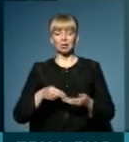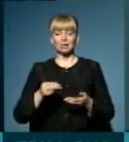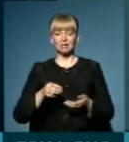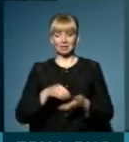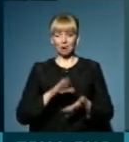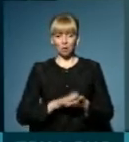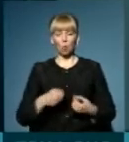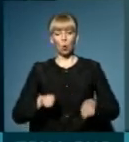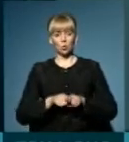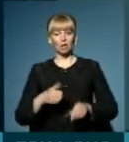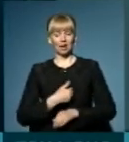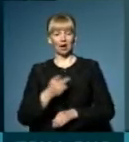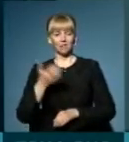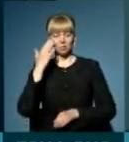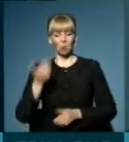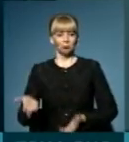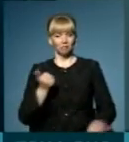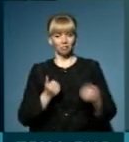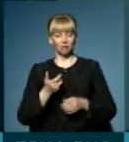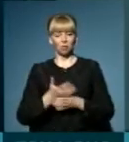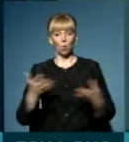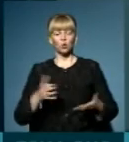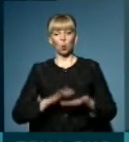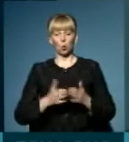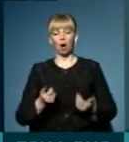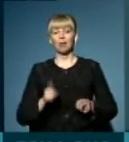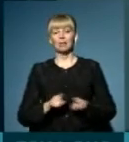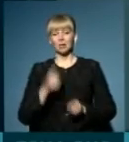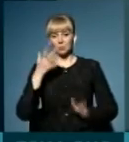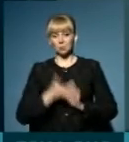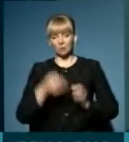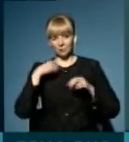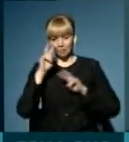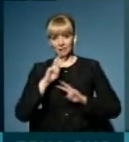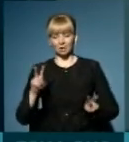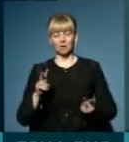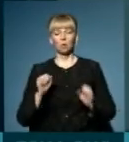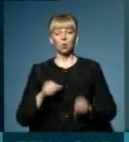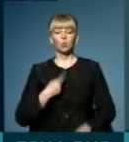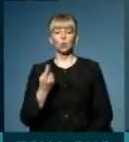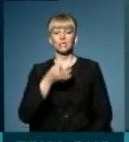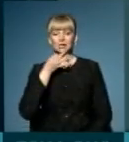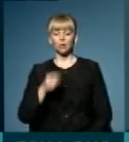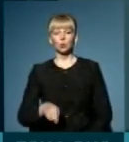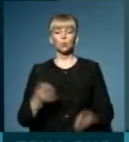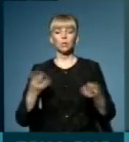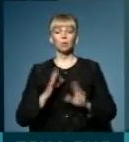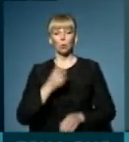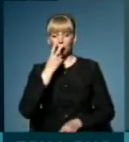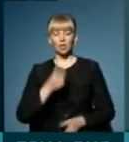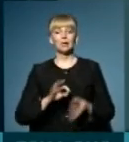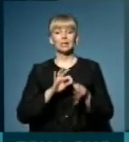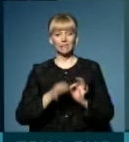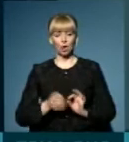хоче в такий спосіб собі нагнати якийсь угод, чи як це розуміти, не знаю. Я єдине, що можу сказати. Звичайно, що тут треба подивитися